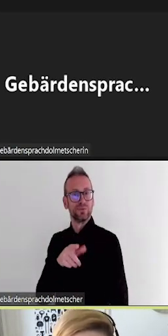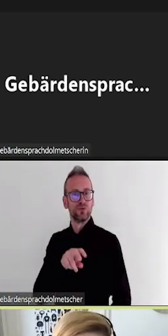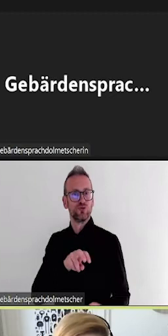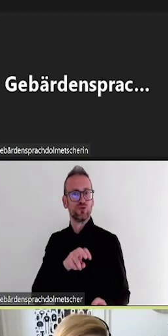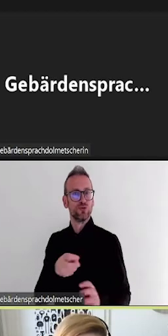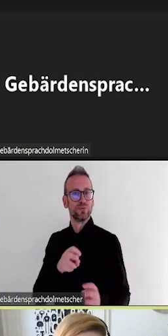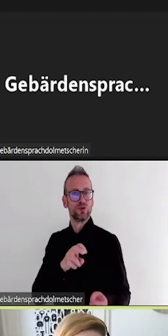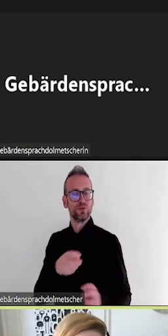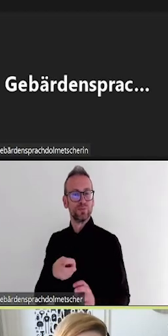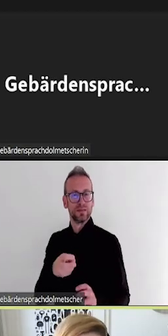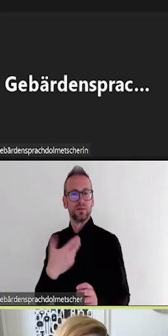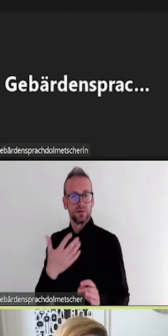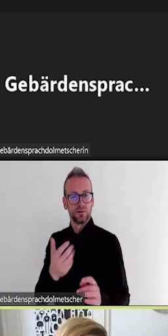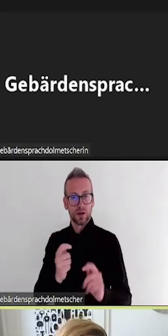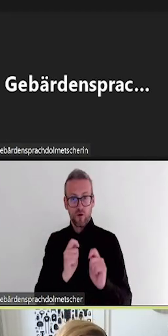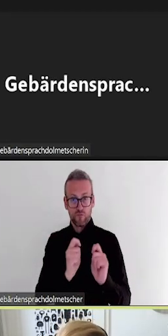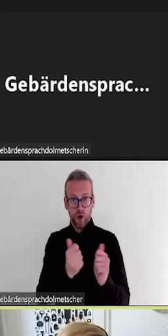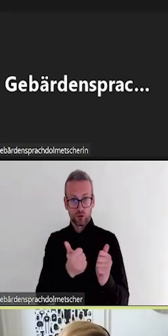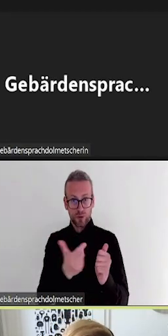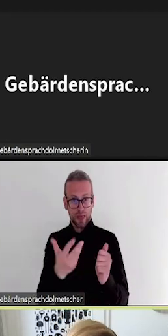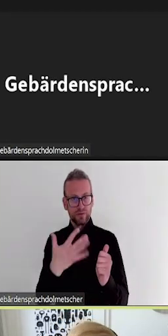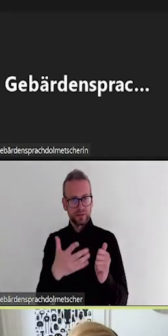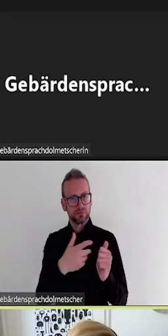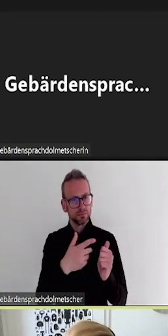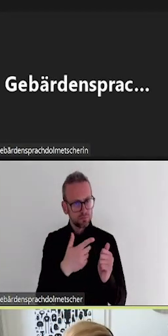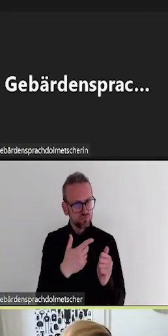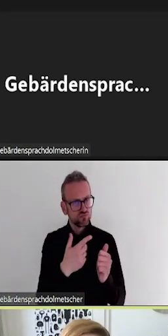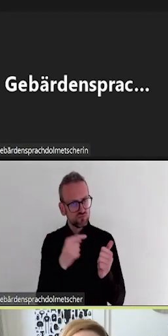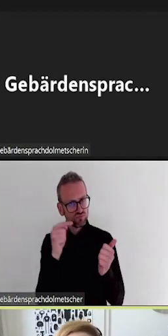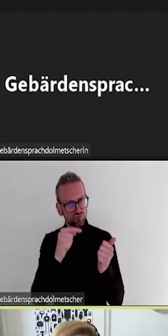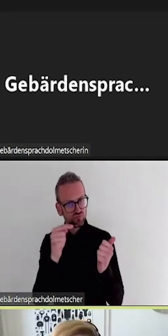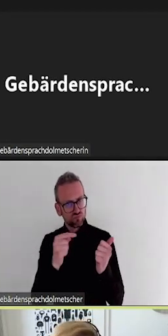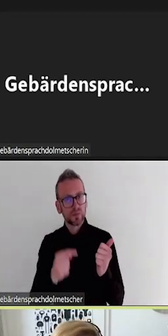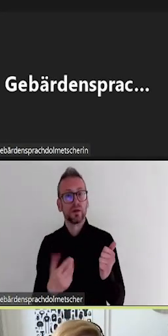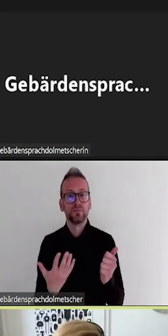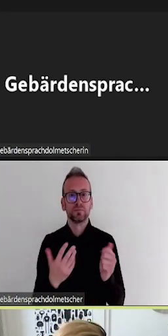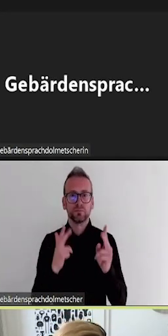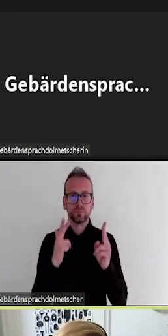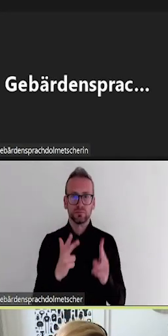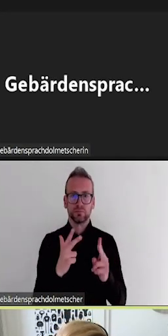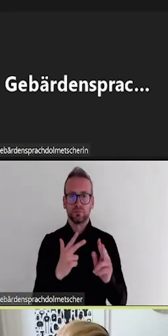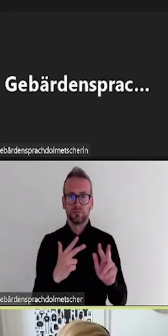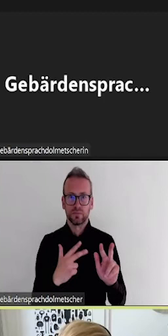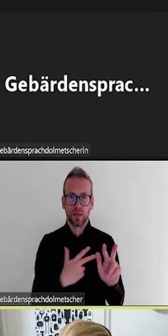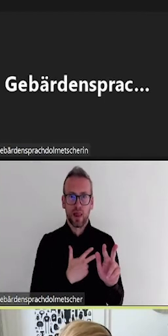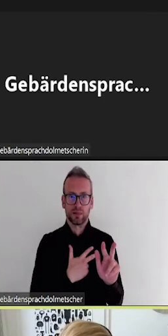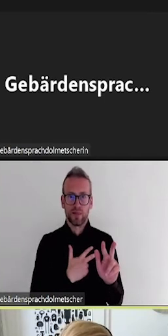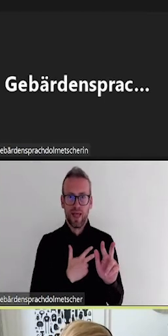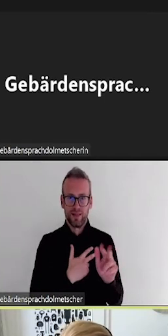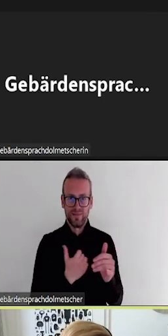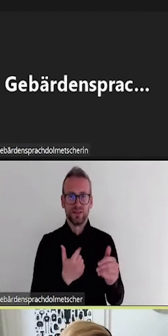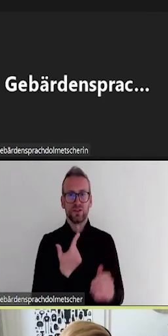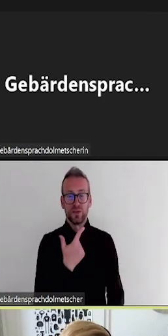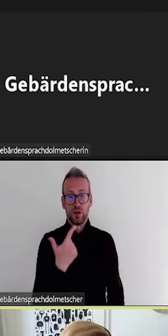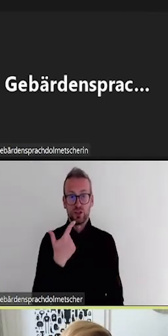einen digitalen Lageplan zur Barrierefreiheit, der dann die studentische Idee und das Studienprojekt dann auch zusammenführt.